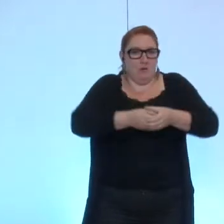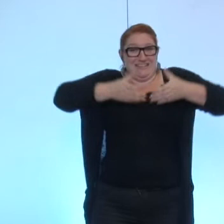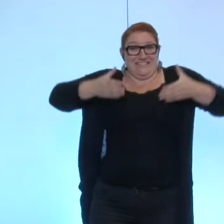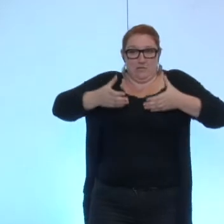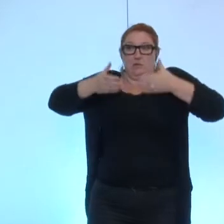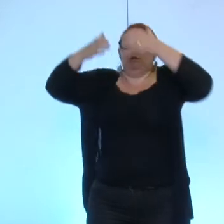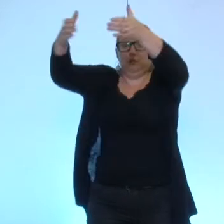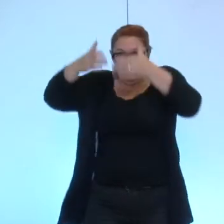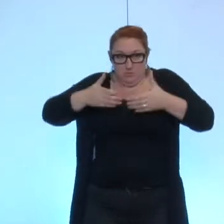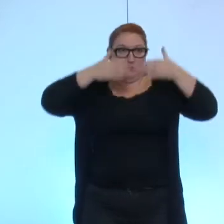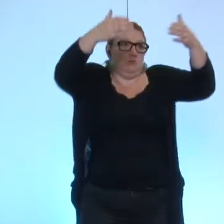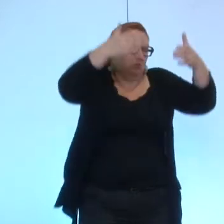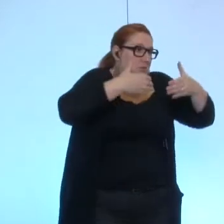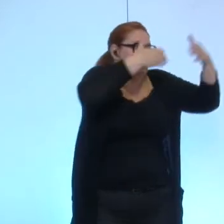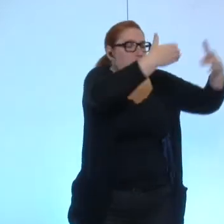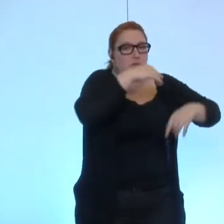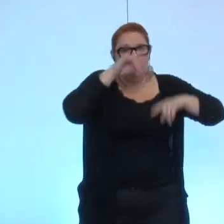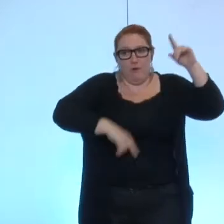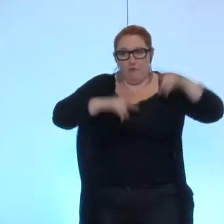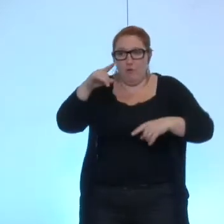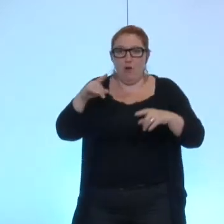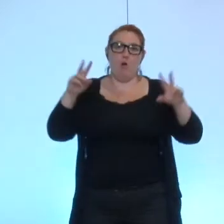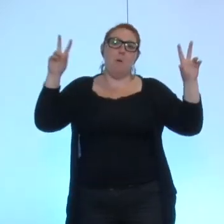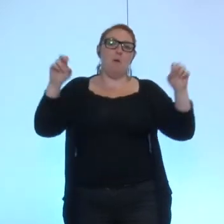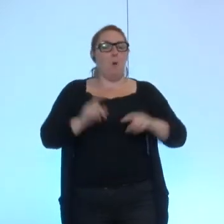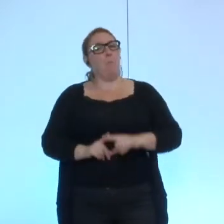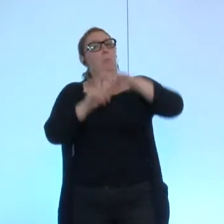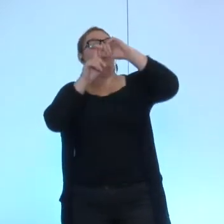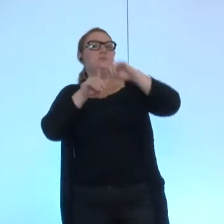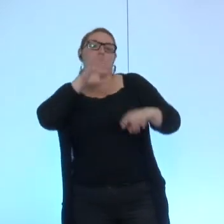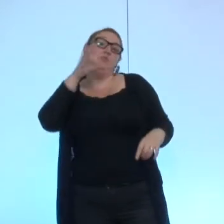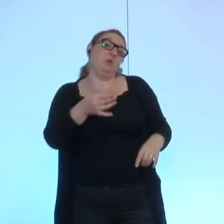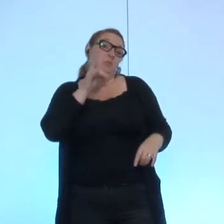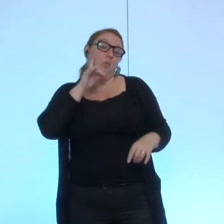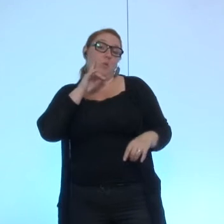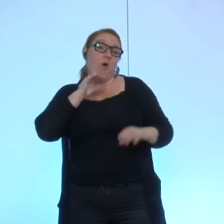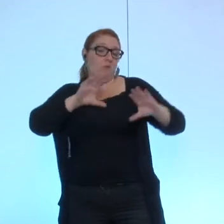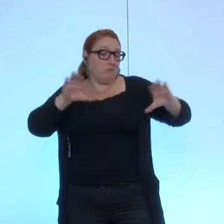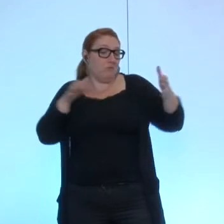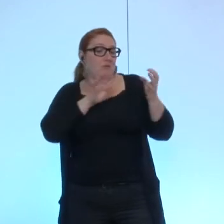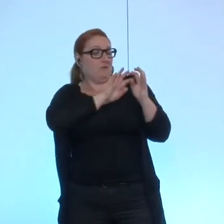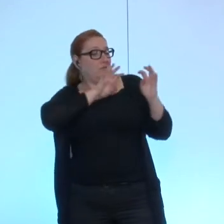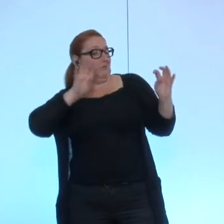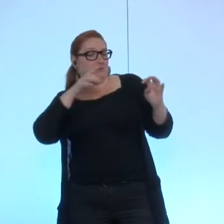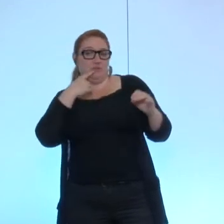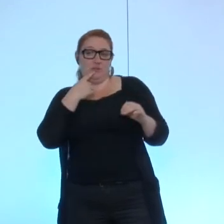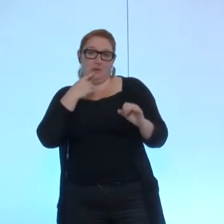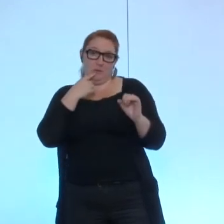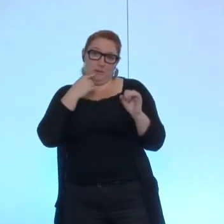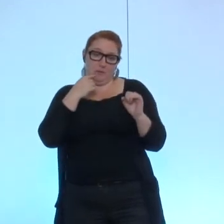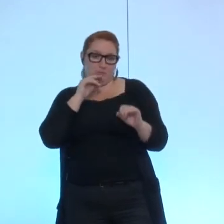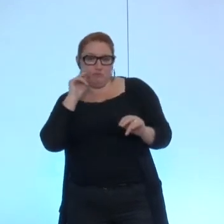d'un côté un aspect positif puisque tout le monde dans l'idée peut avoir accès à ce qui se fait